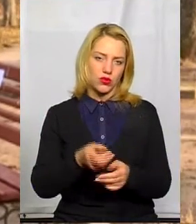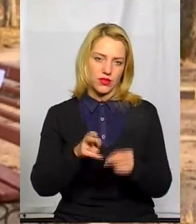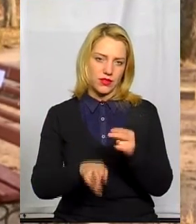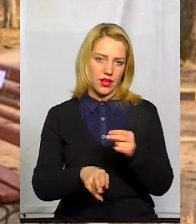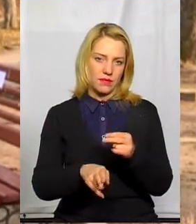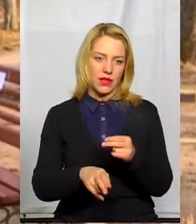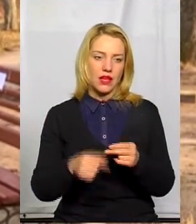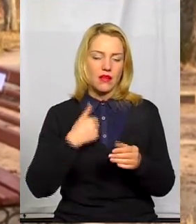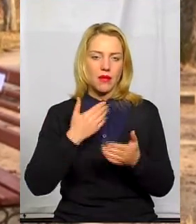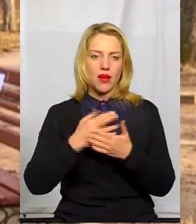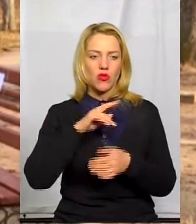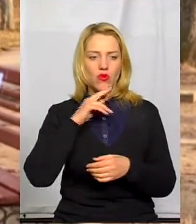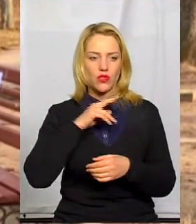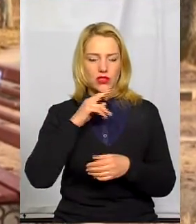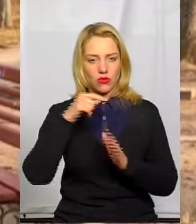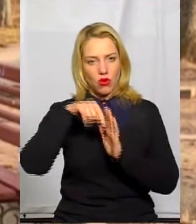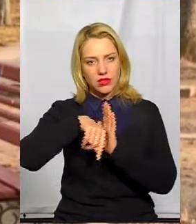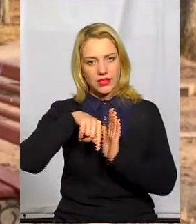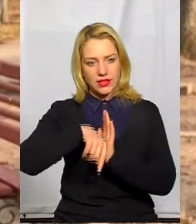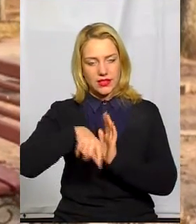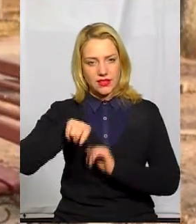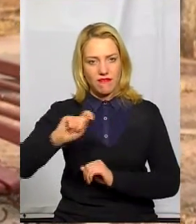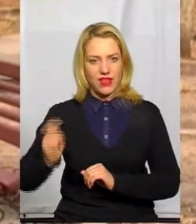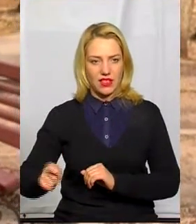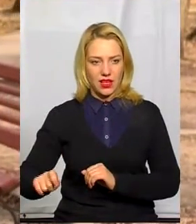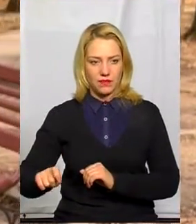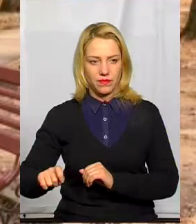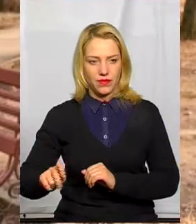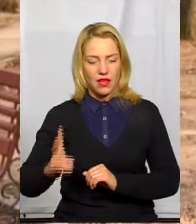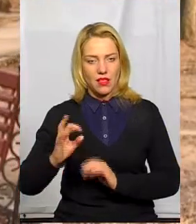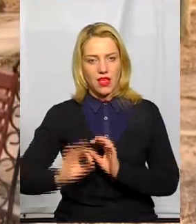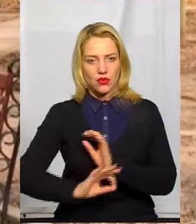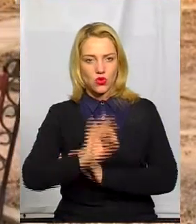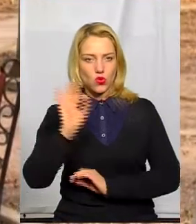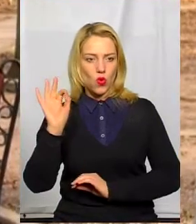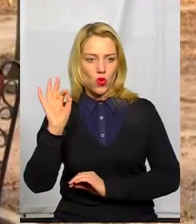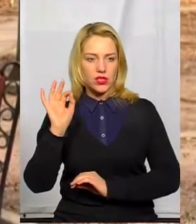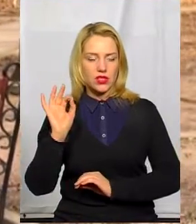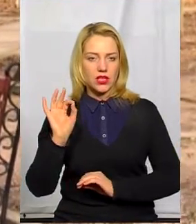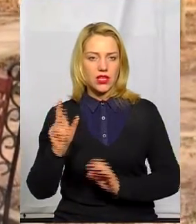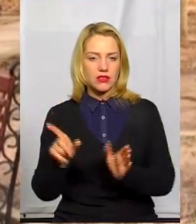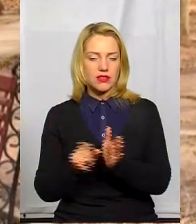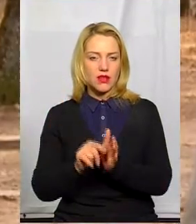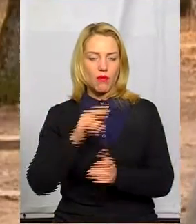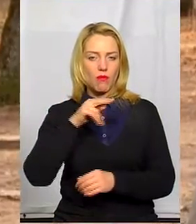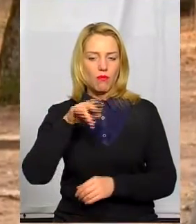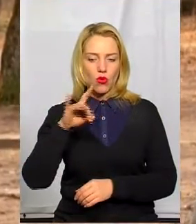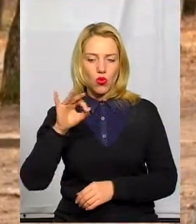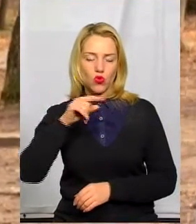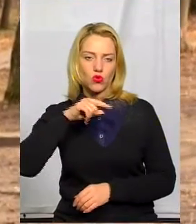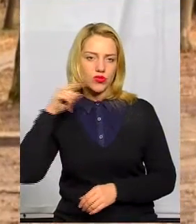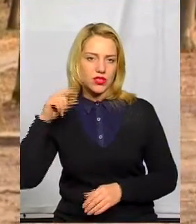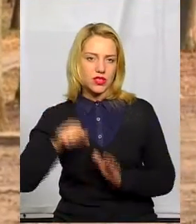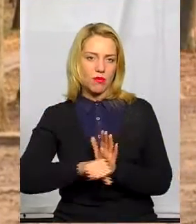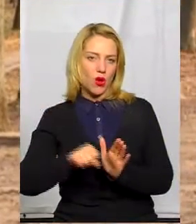Я маю на увазі контекст війни на Сході з проросійськими епипантами. Ті, хто